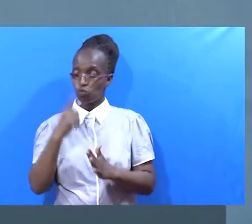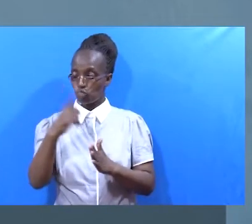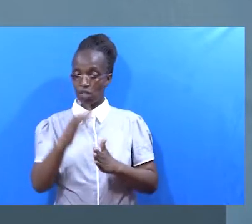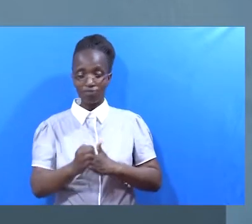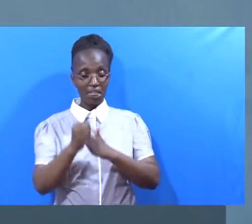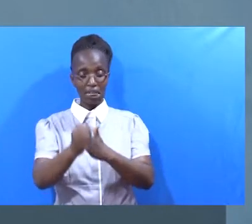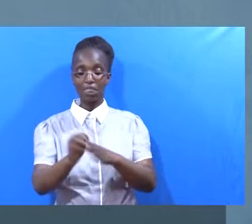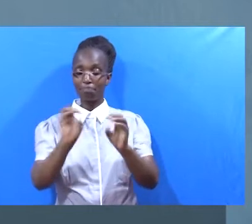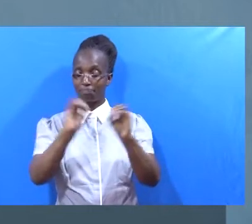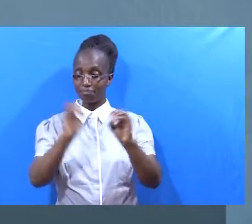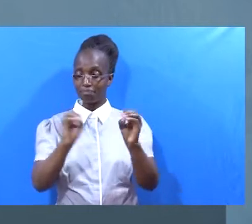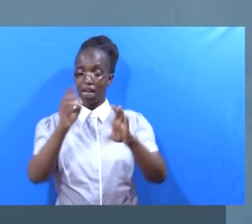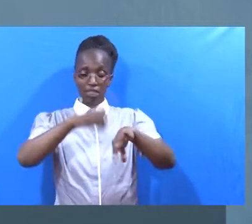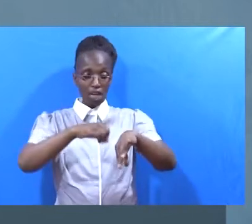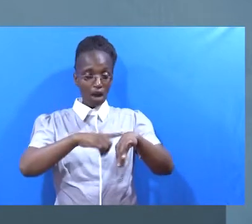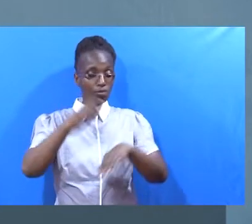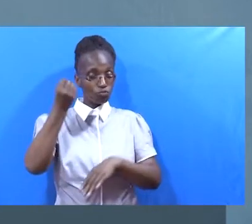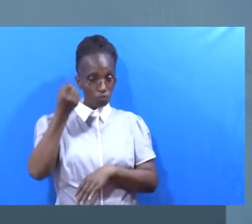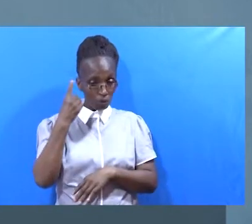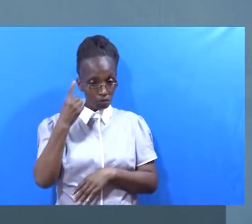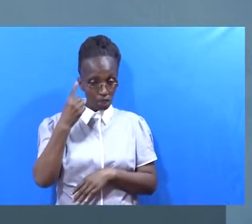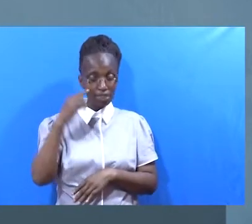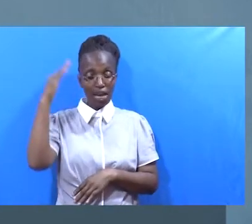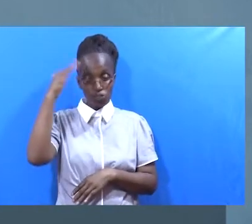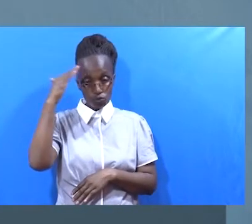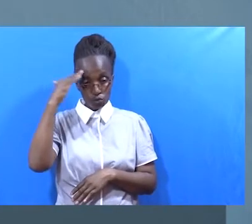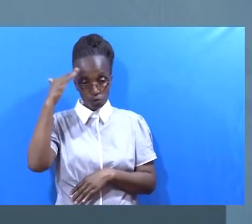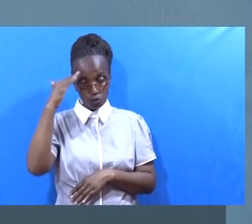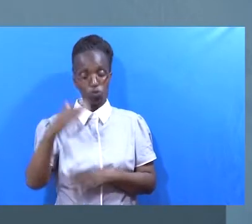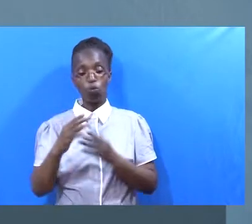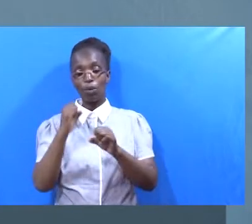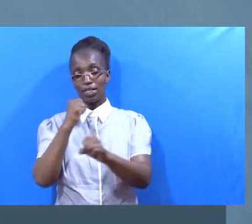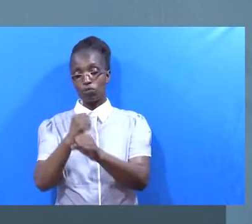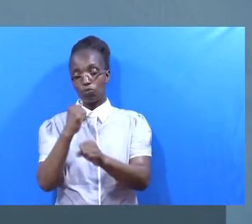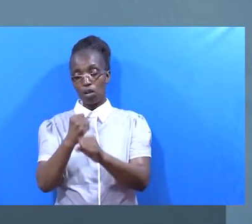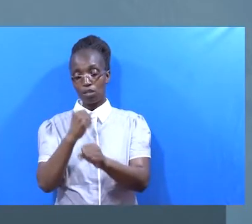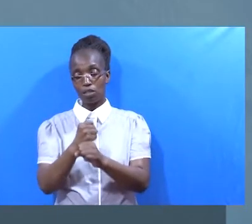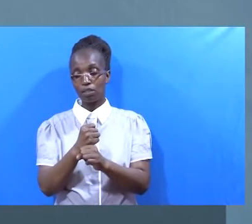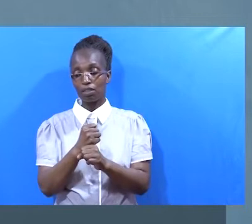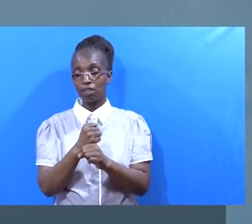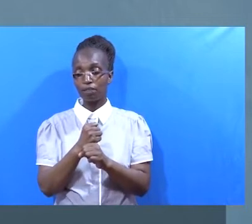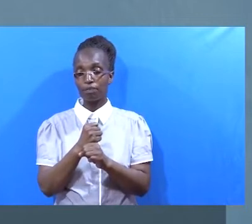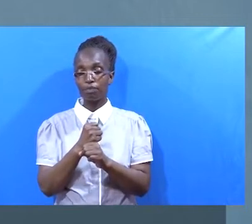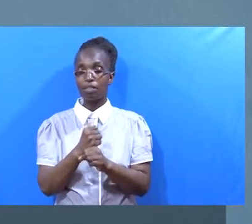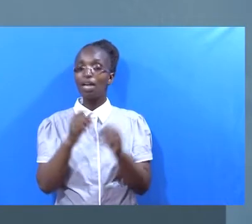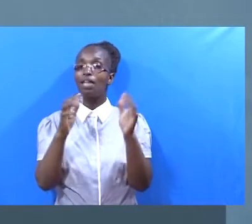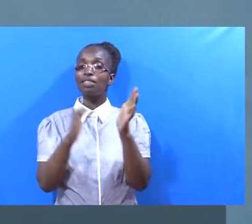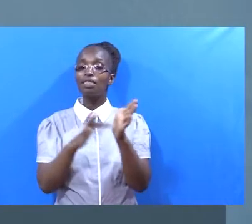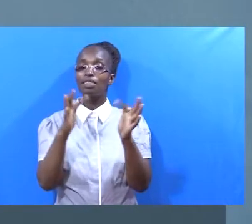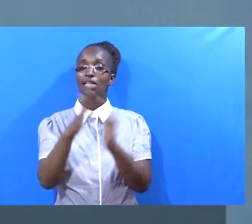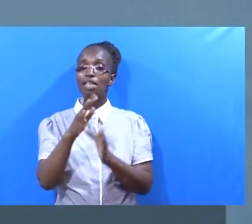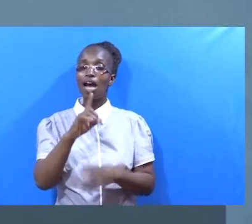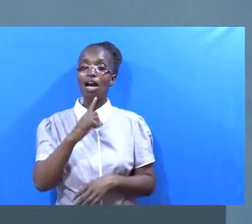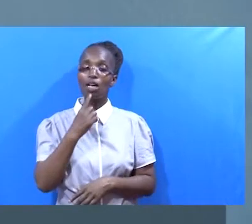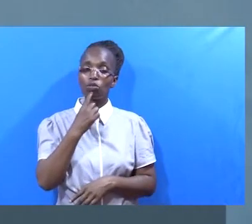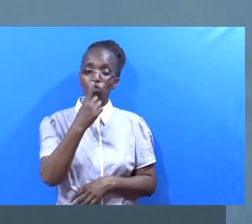kuliko yuli alia mpeleka Mkiyajua ayo Erin nini mkiyatenda Aliweza